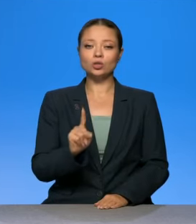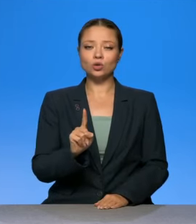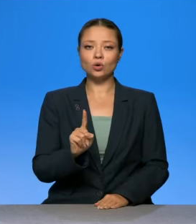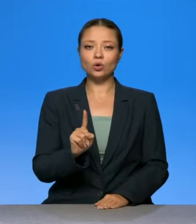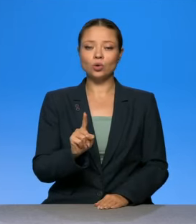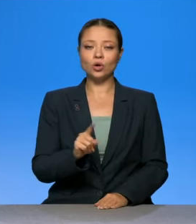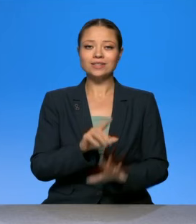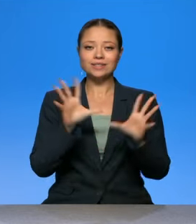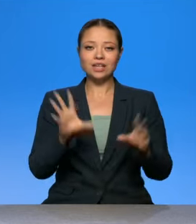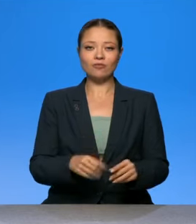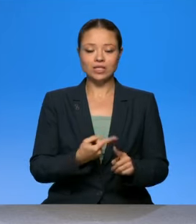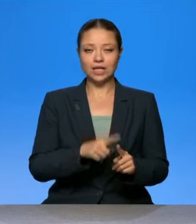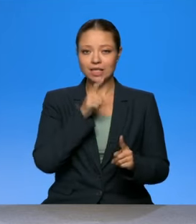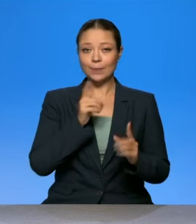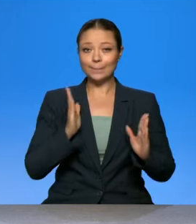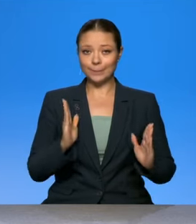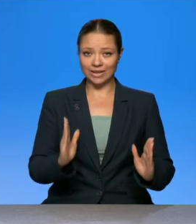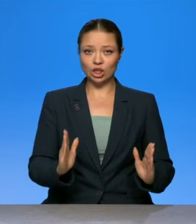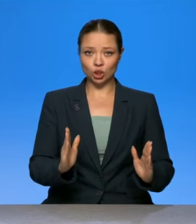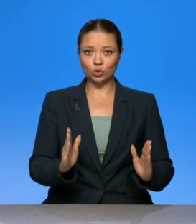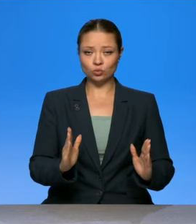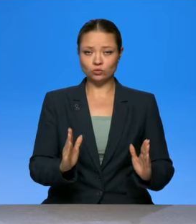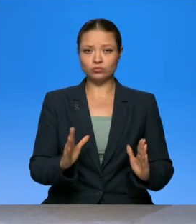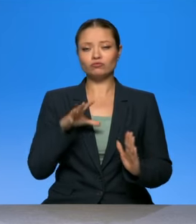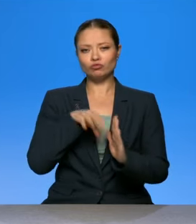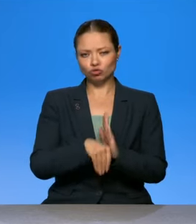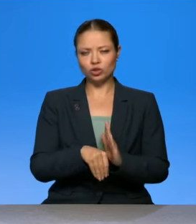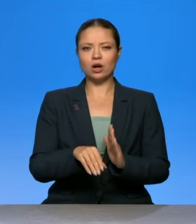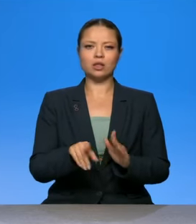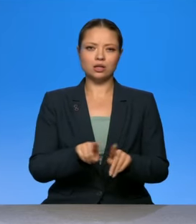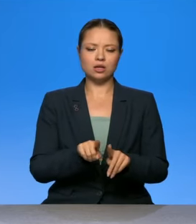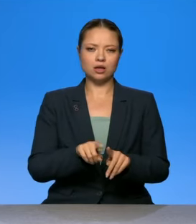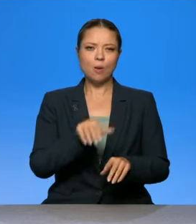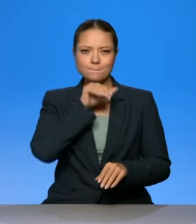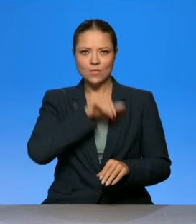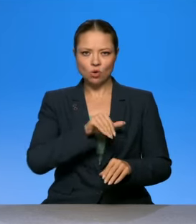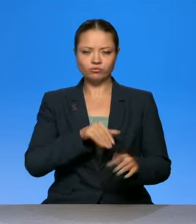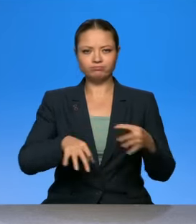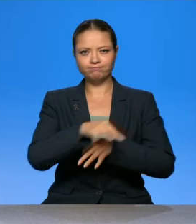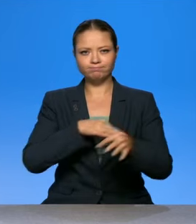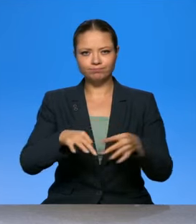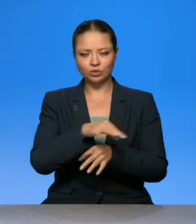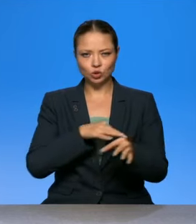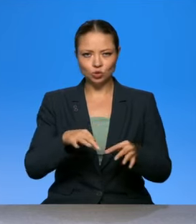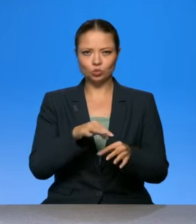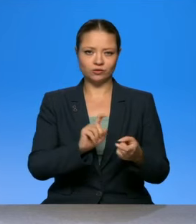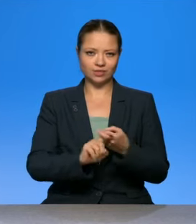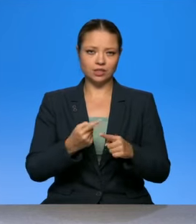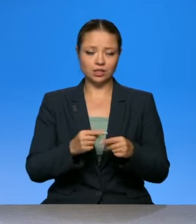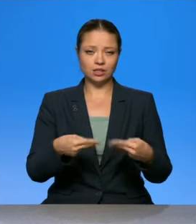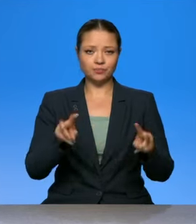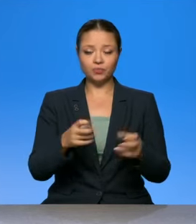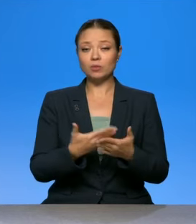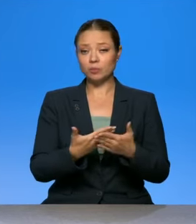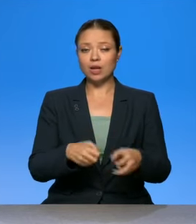период, в том числе и таких вот профессиональных дискуссий вокруг этой темы, скажем так, вот экспертное